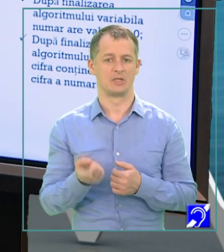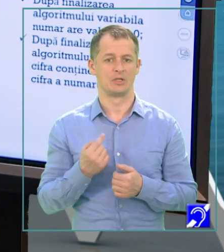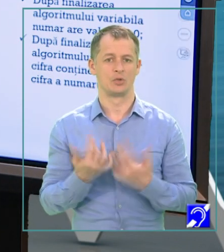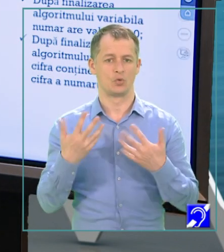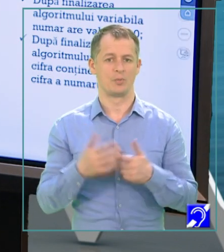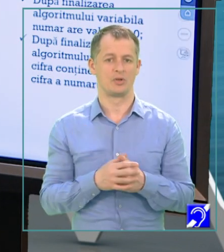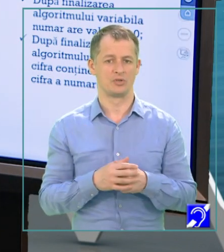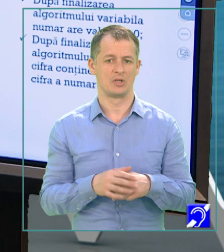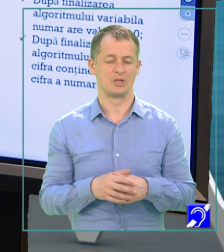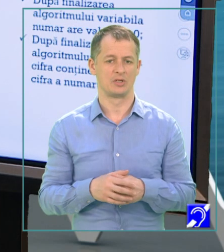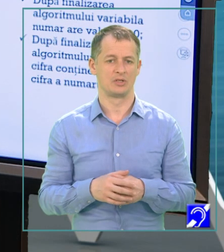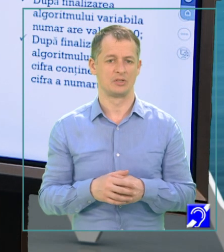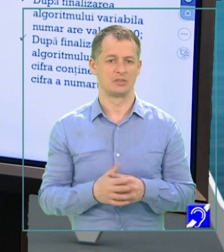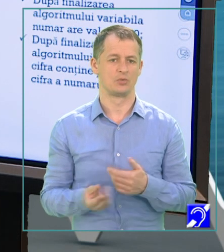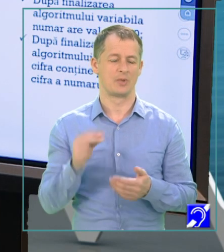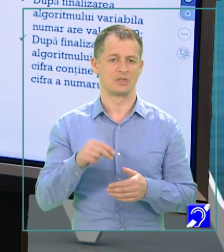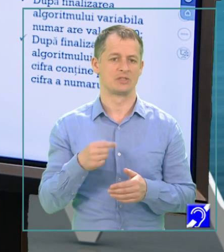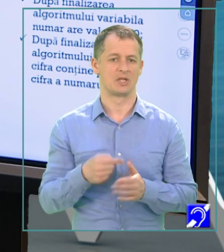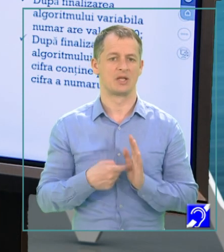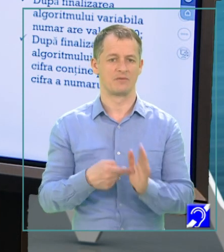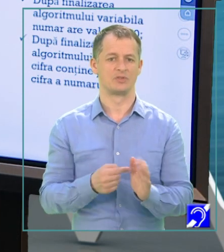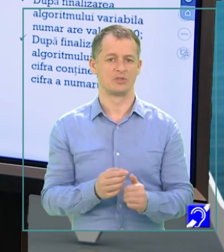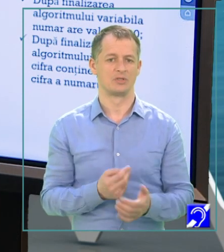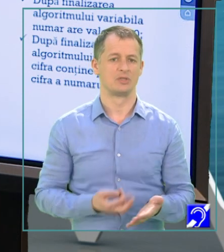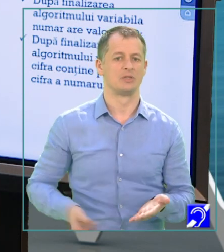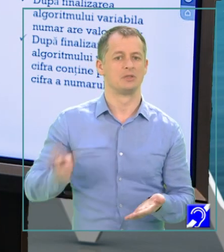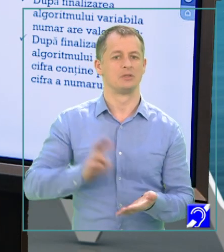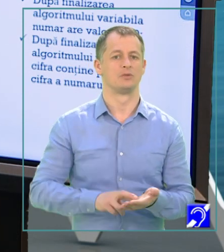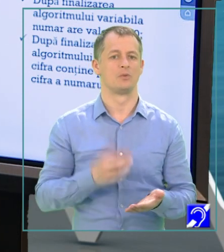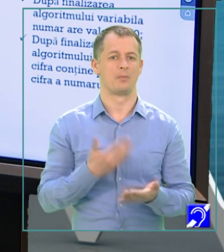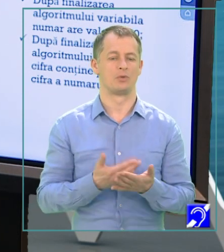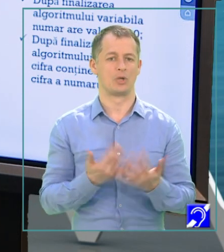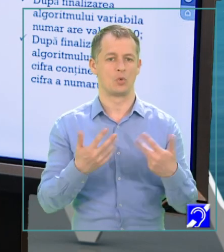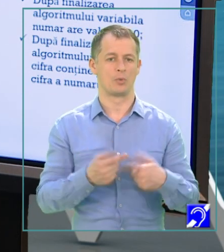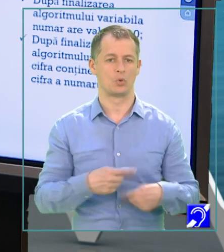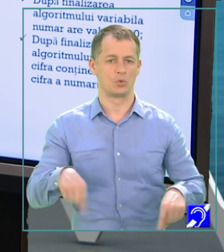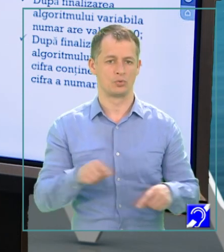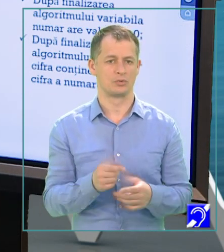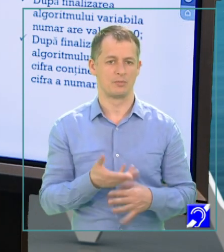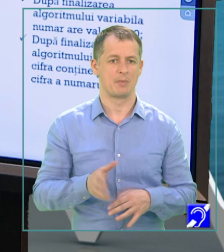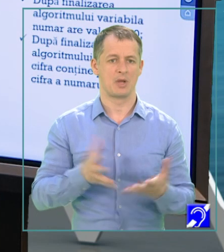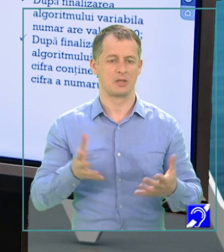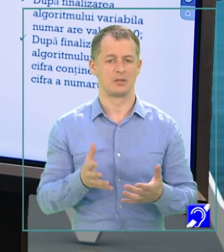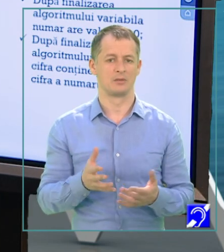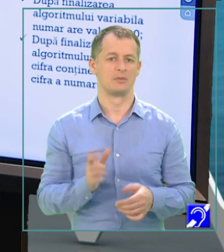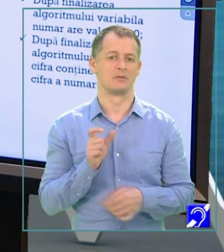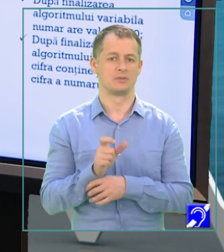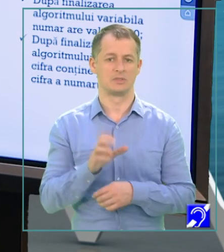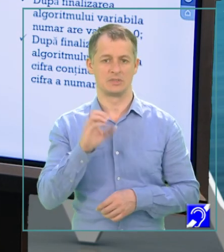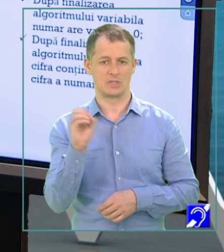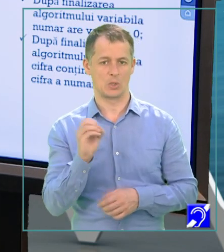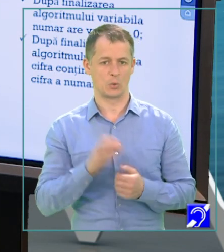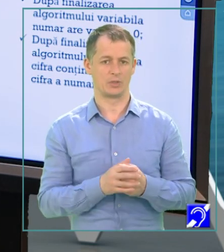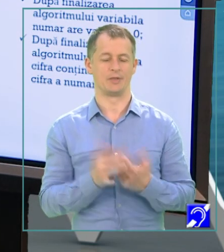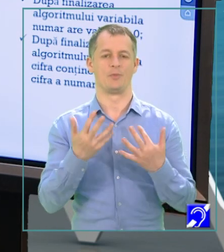și apoi se afișează. Din nou, pentru că numărul nostru este mai mare ca 0, iar